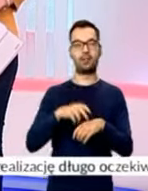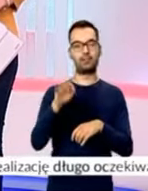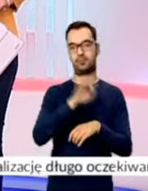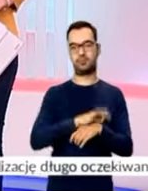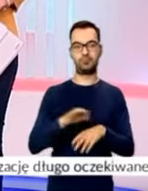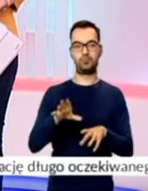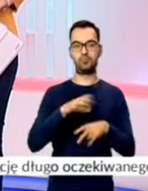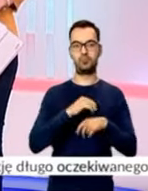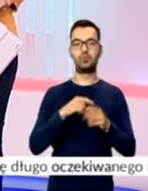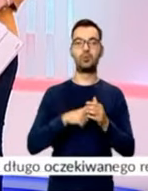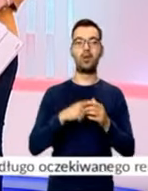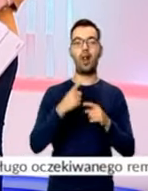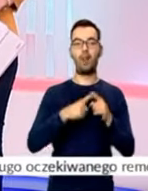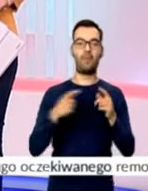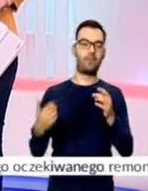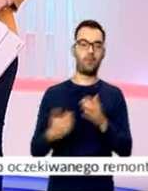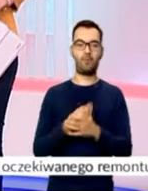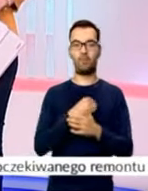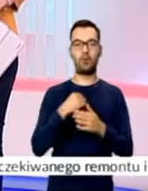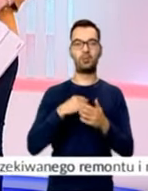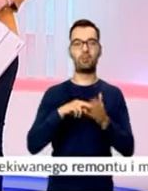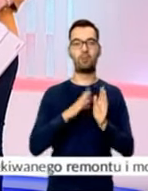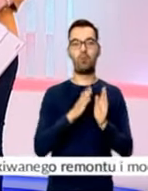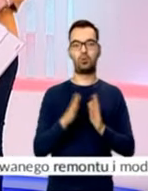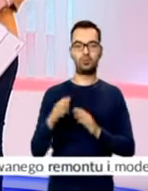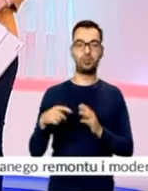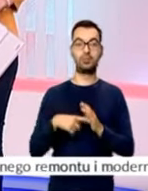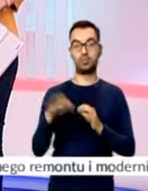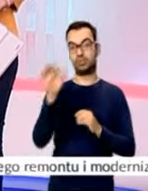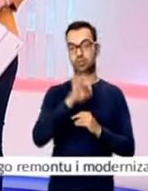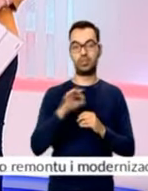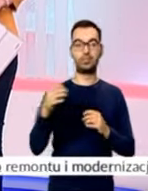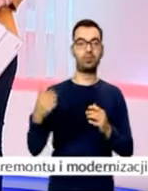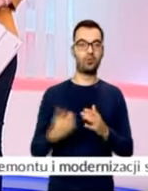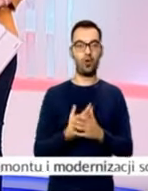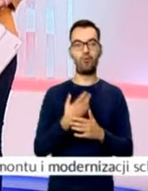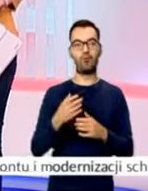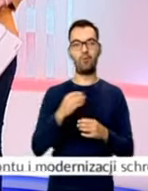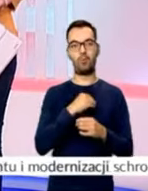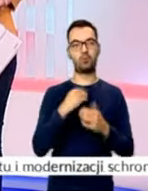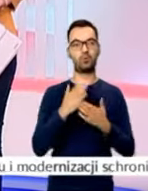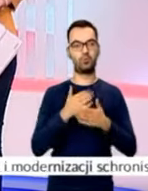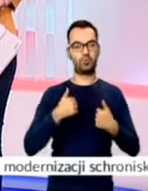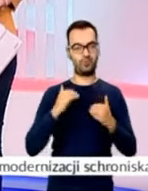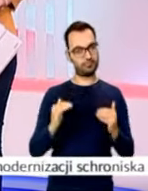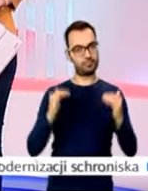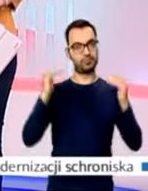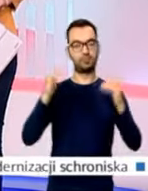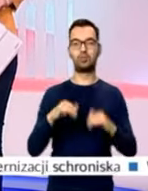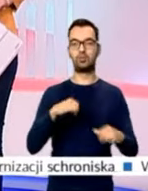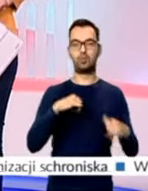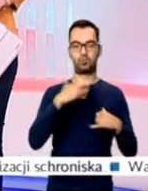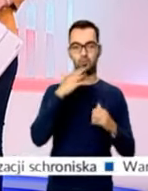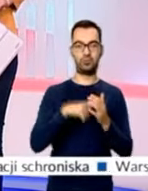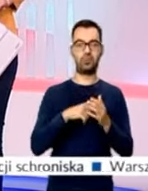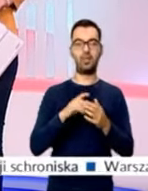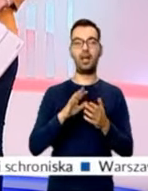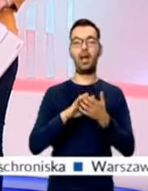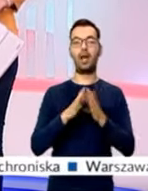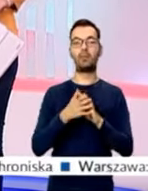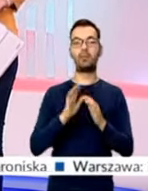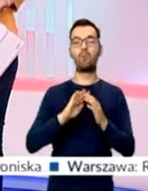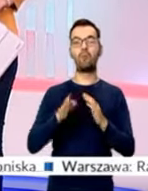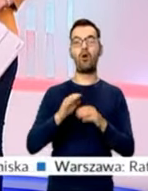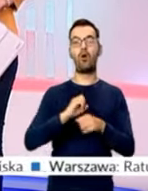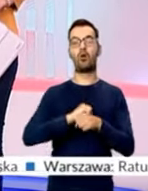specjalistów. To jeden z elementów Polskiego Ładu i to jedna z szans na nową jakość polskiej służby zdrowia. Rząd zapowiada także rehabilitację